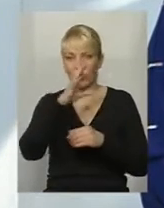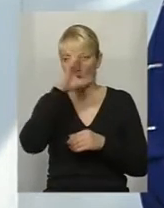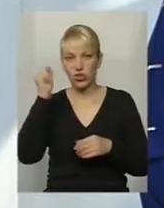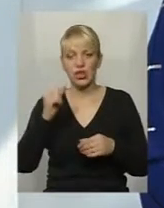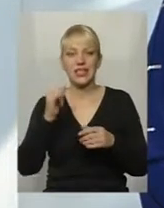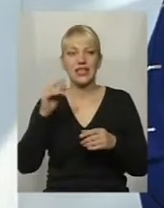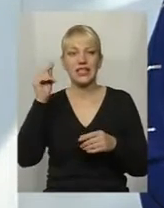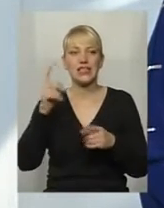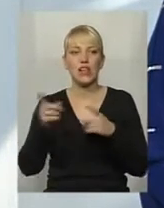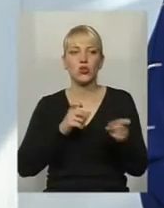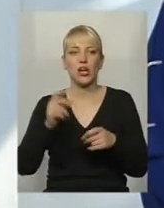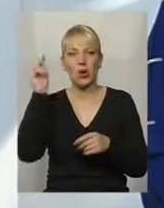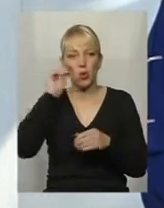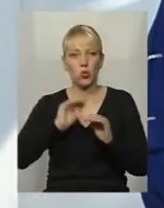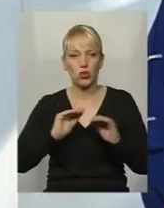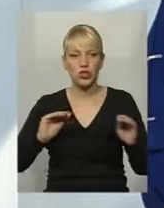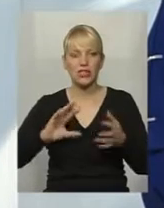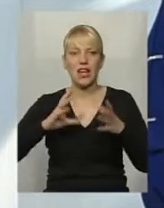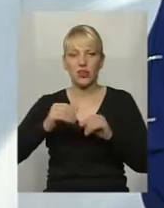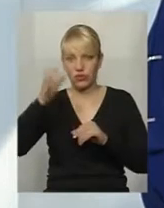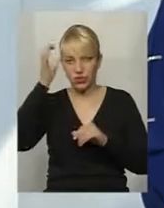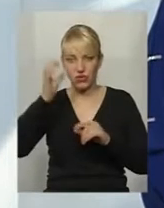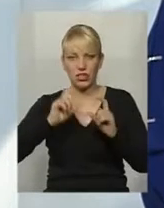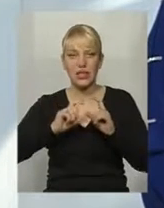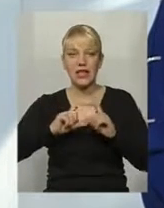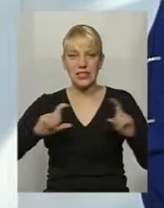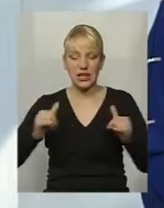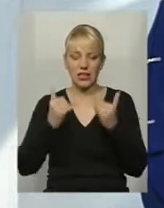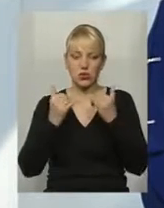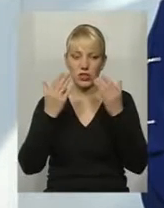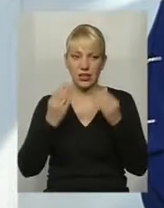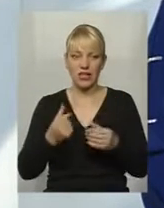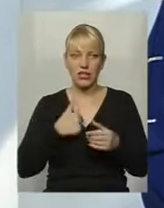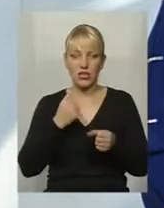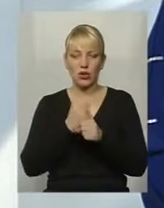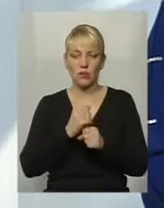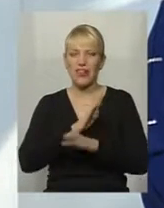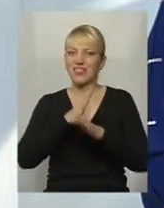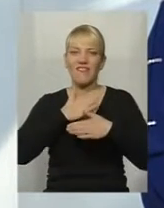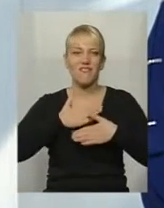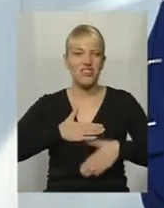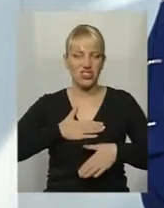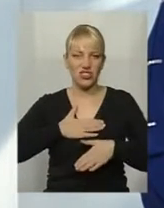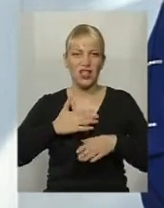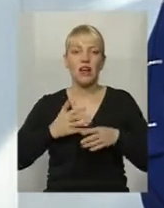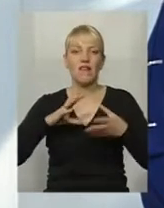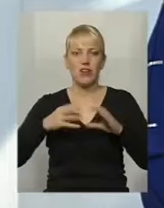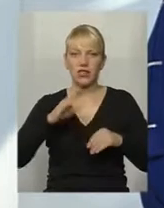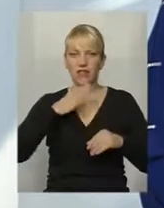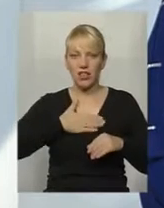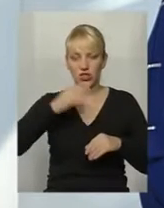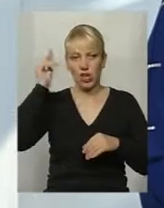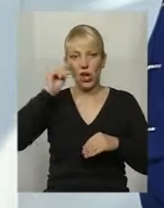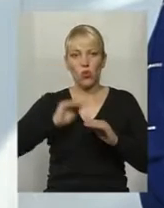загальноосвітніх навчальних закладів. Так от, на сьогоднішній день я зробила такий невтішний для себе висновок. Наші учні більш